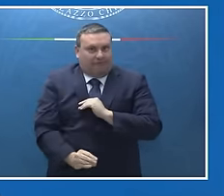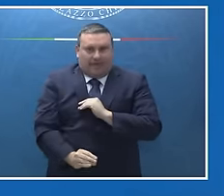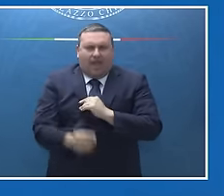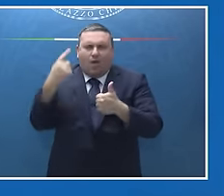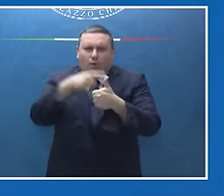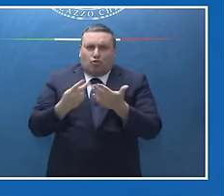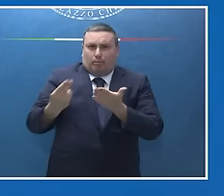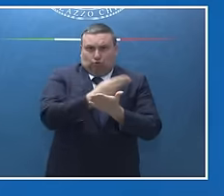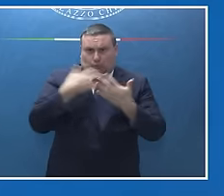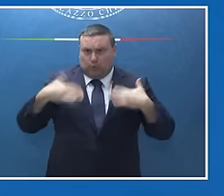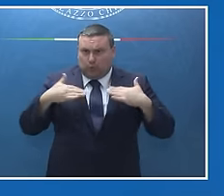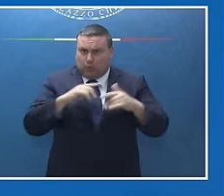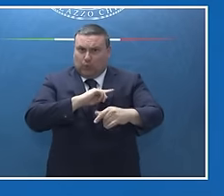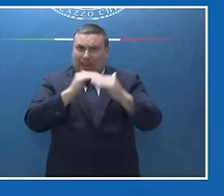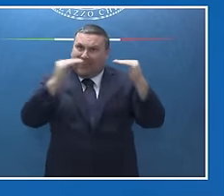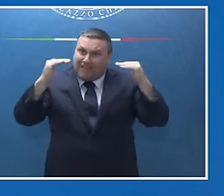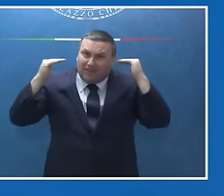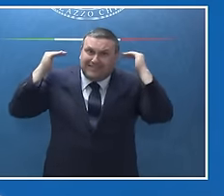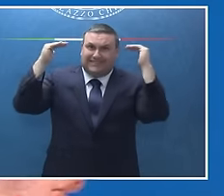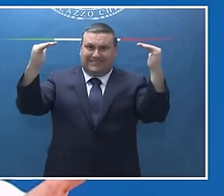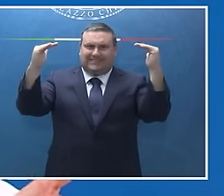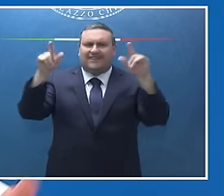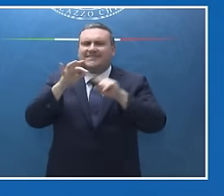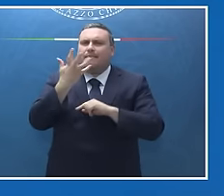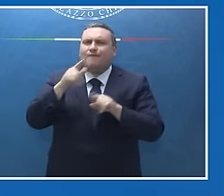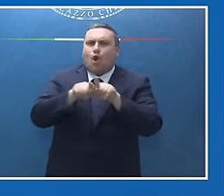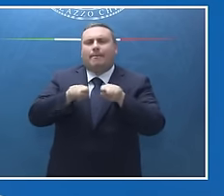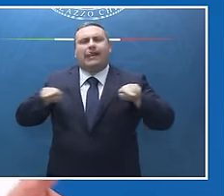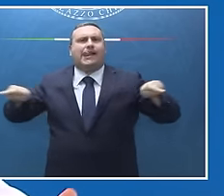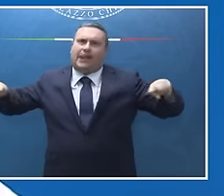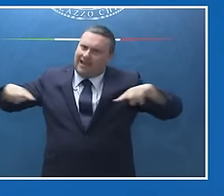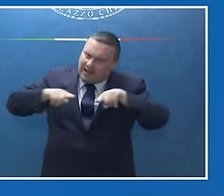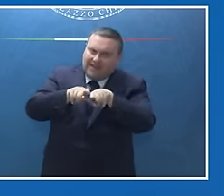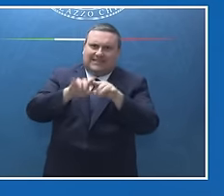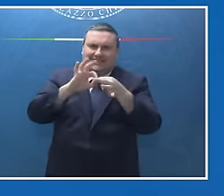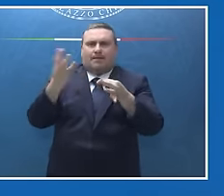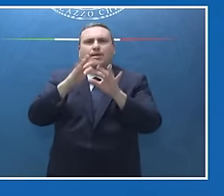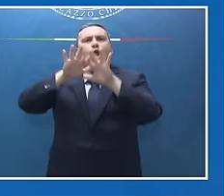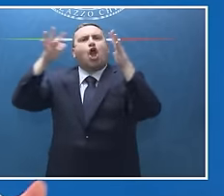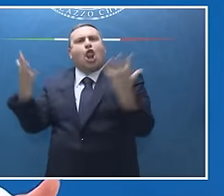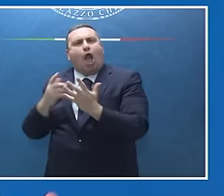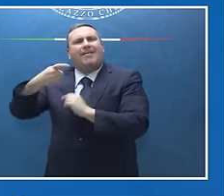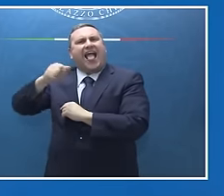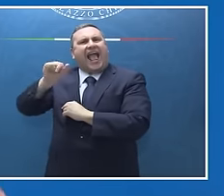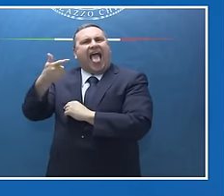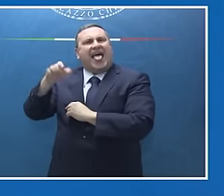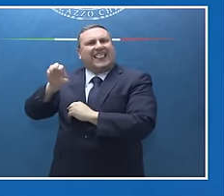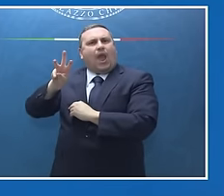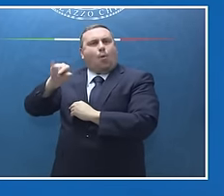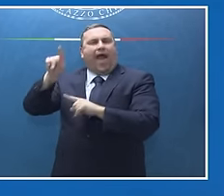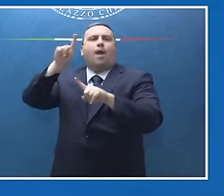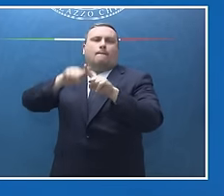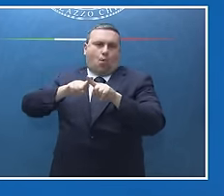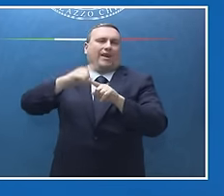intendiamo sviluppare in maniera sinergica sempre agganciandoli al Global Gateway e al VGI e